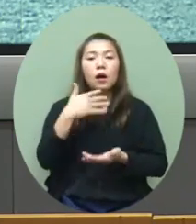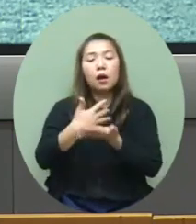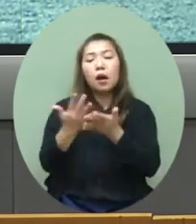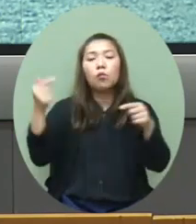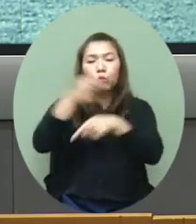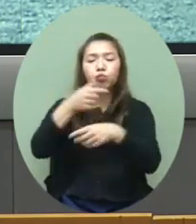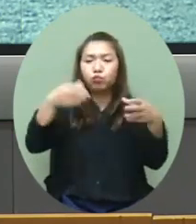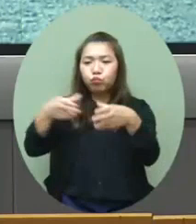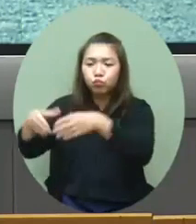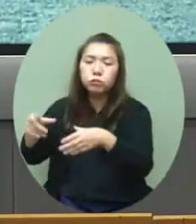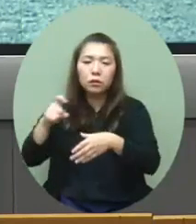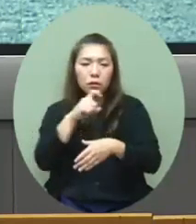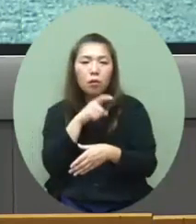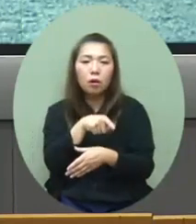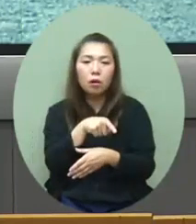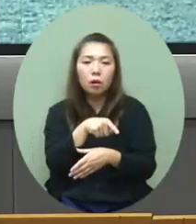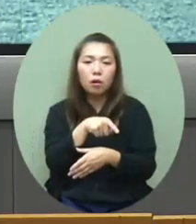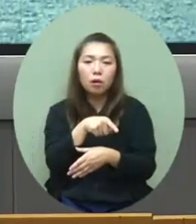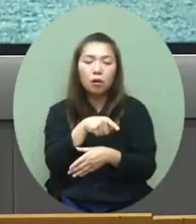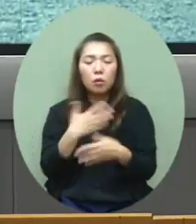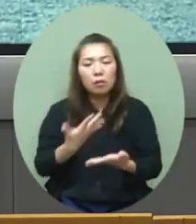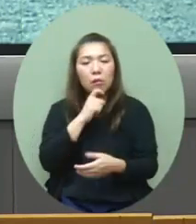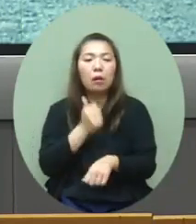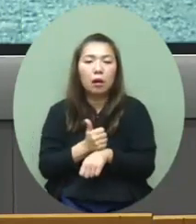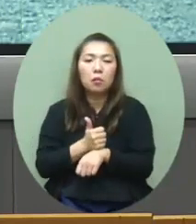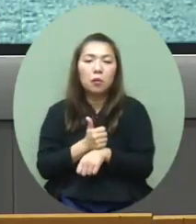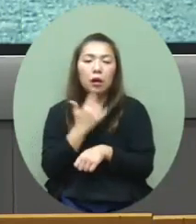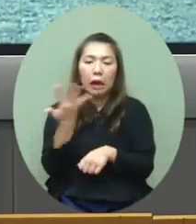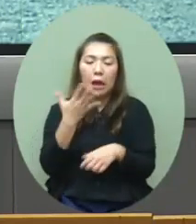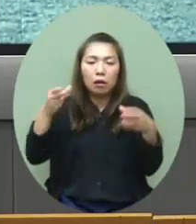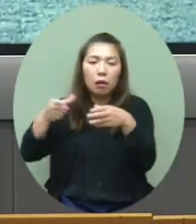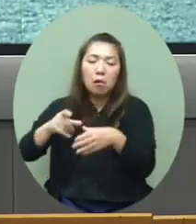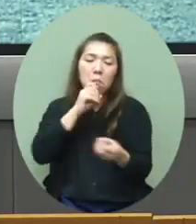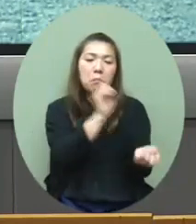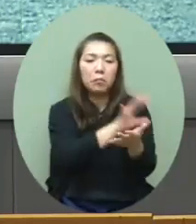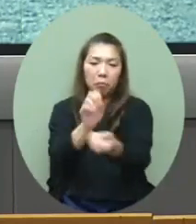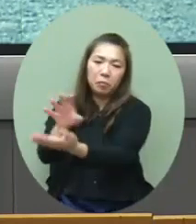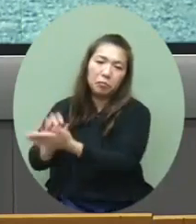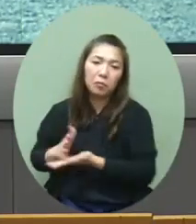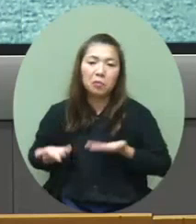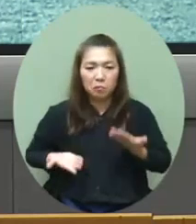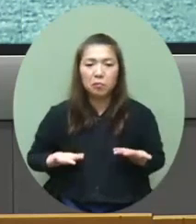班一起吃可能有幾班都有些確診個案